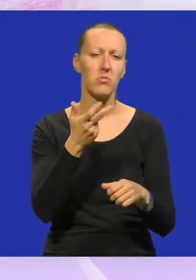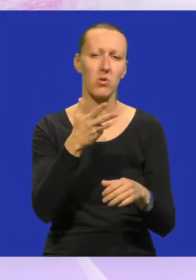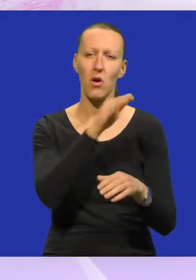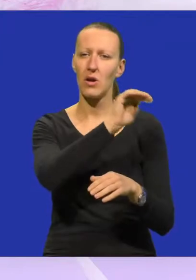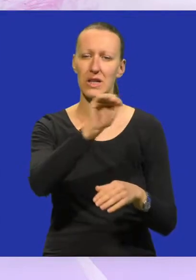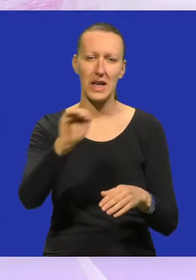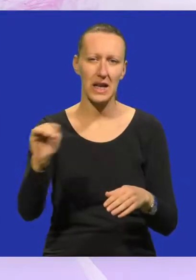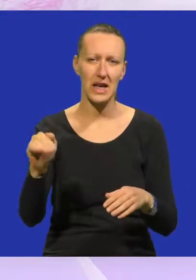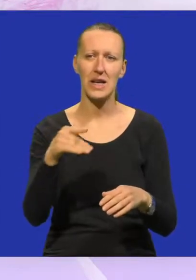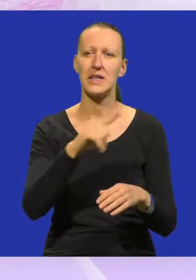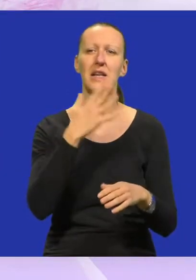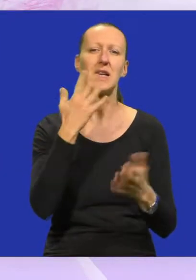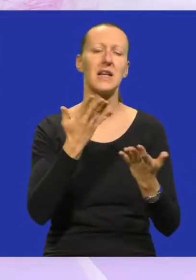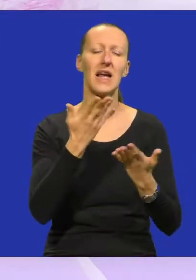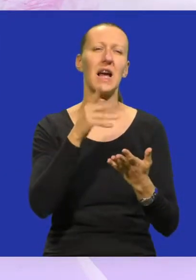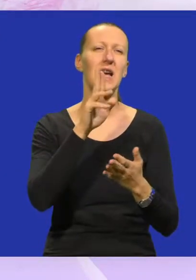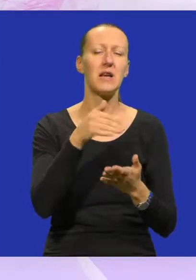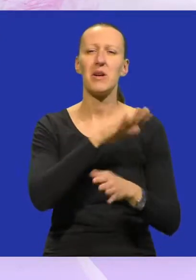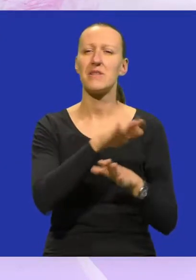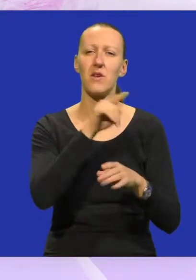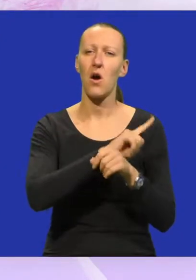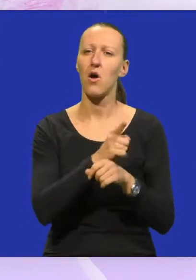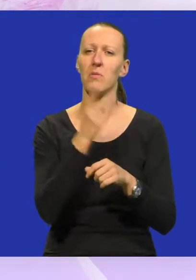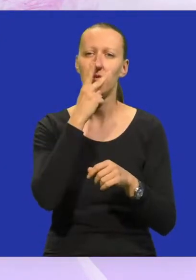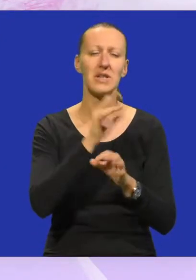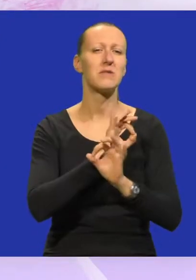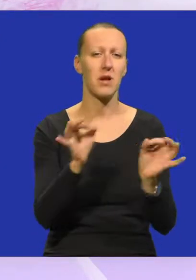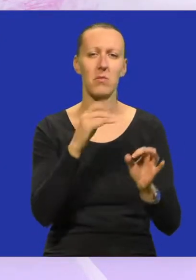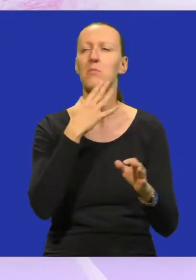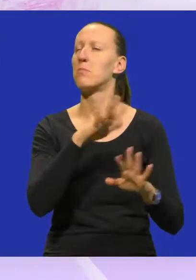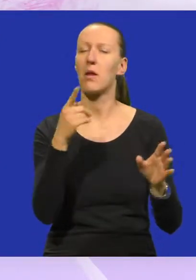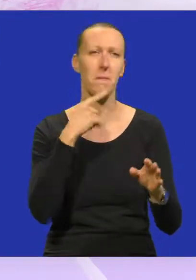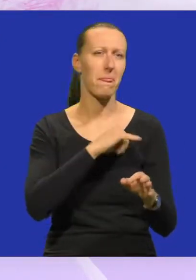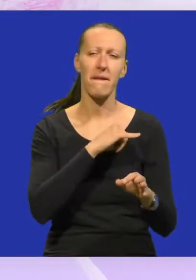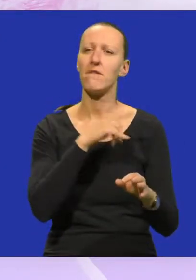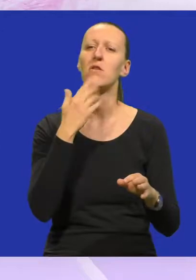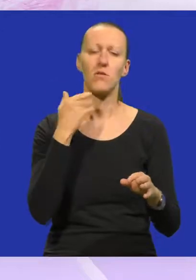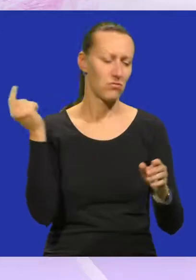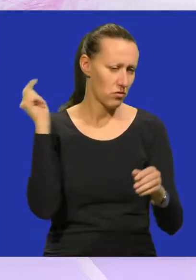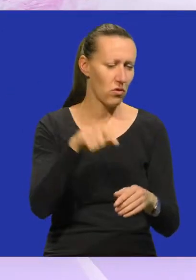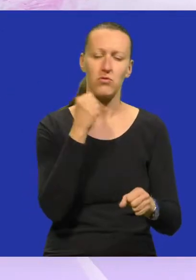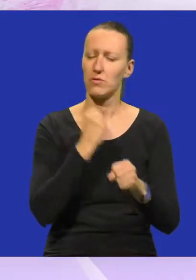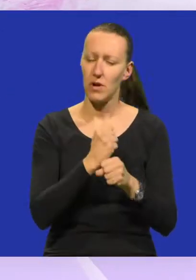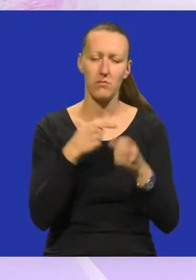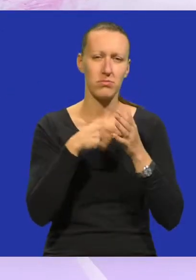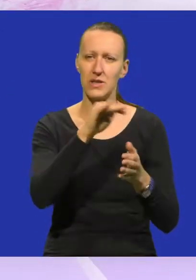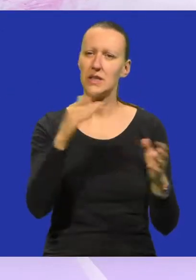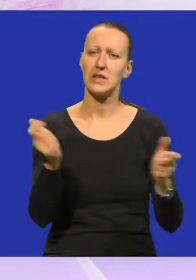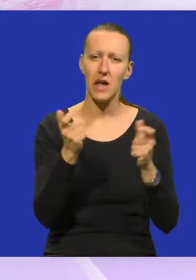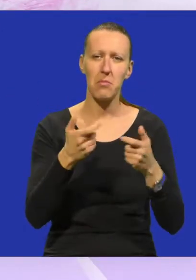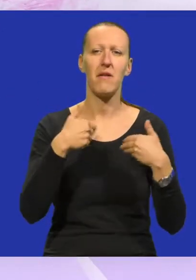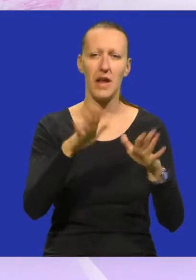djece, nigdje igraju. Svi su odmah izrazili spremnost, reći u bilo kakvim gerilskim uvjetima su spremni igrati.